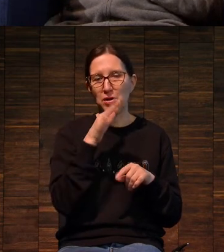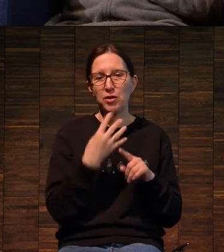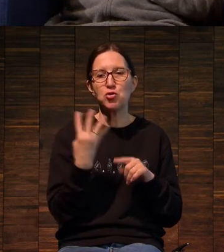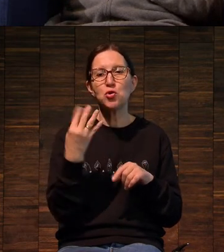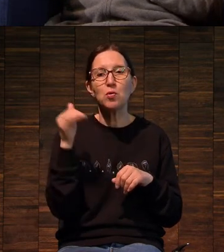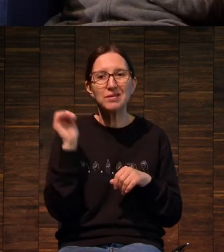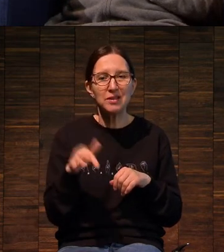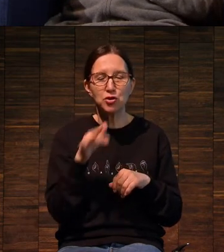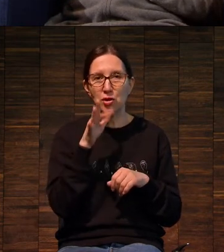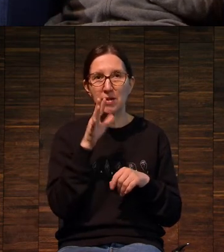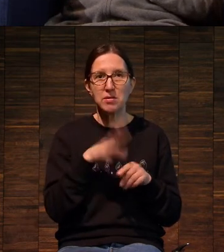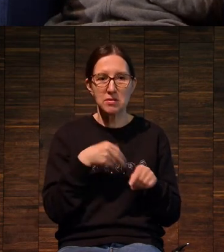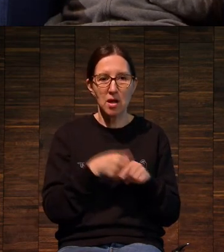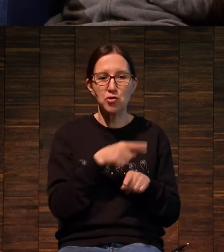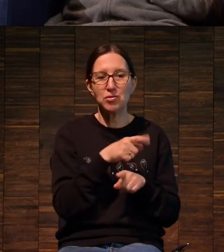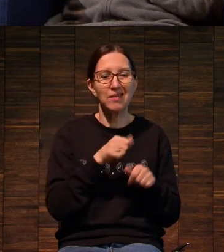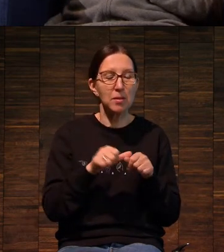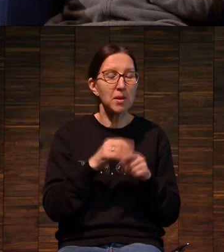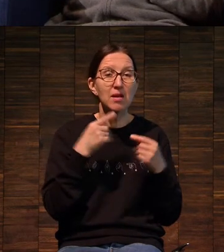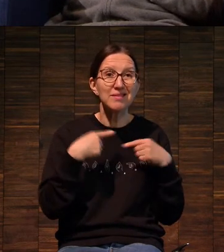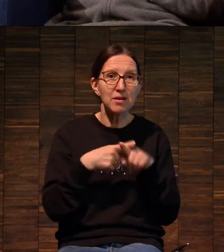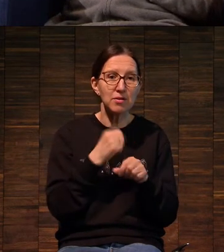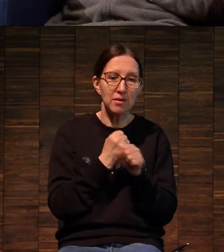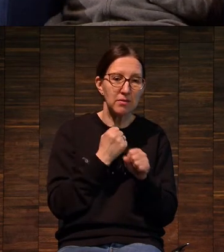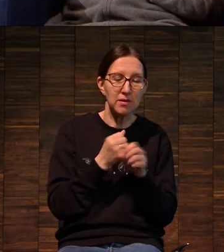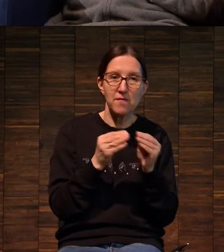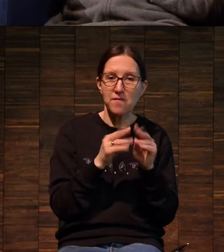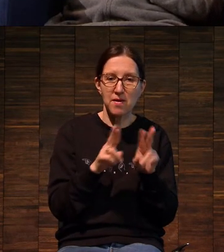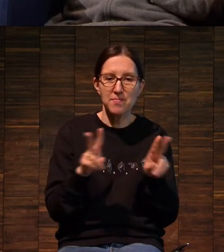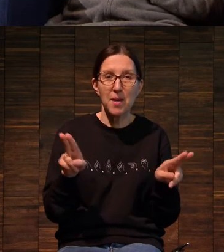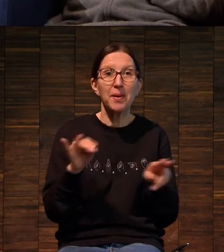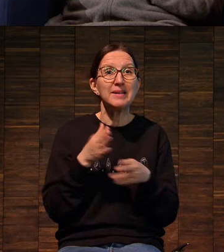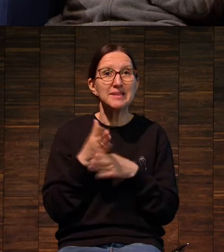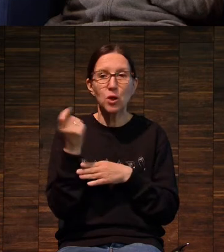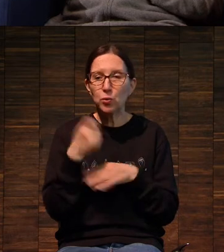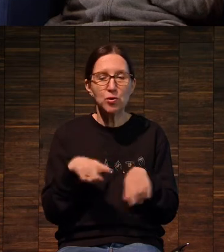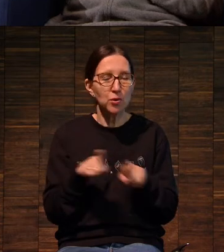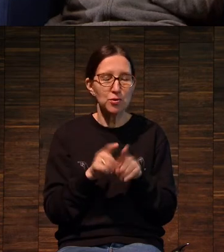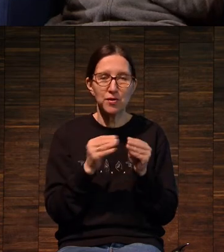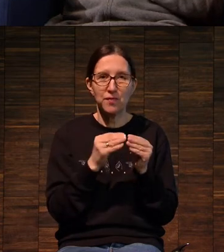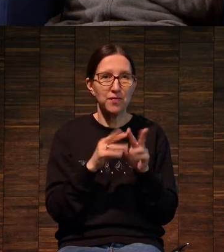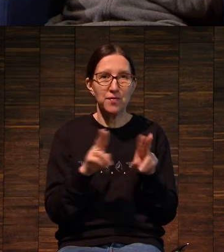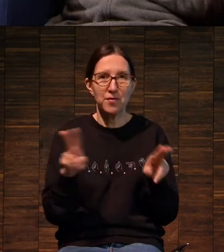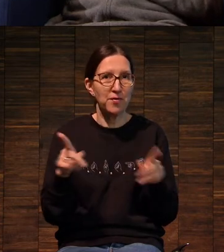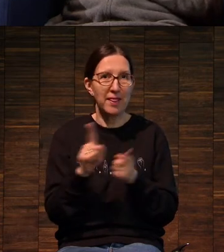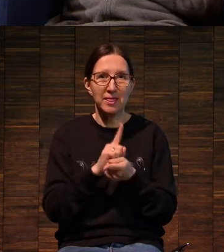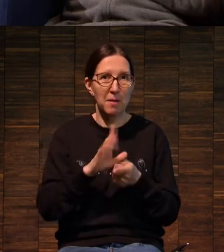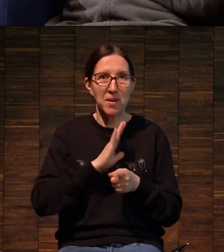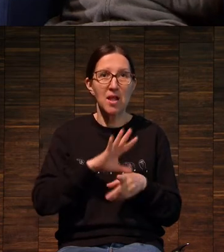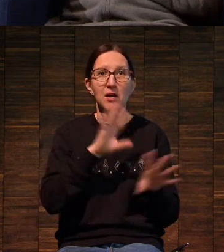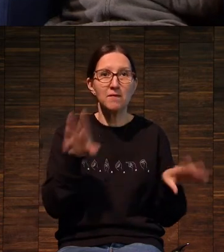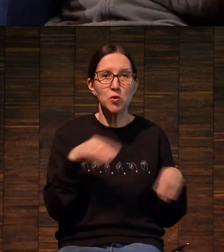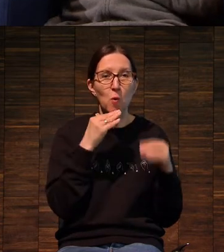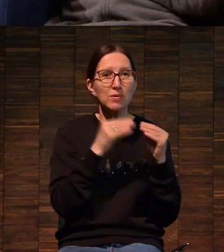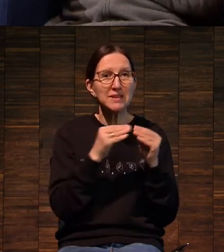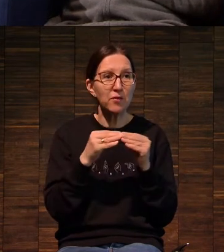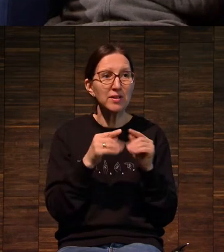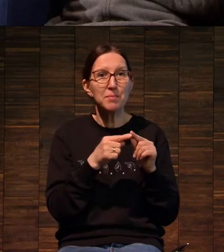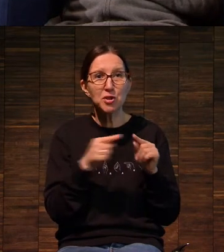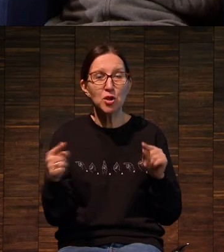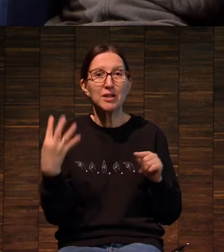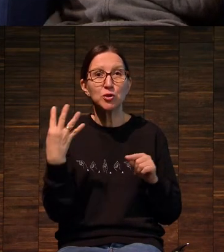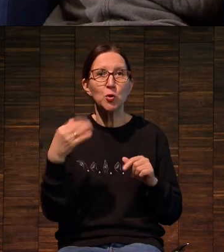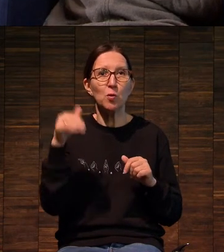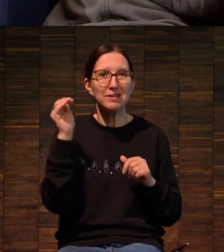четырех тысячелетий. То есть средства производства не менялись, и стиль у художника тоже не менялся. То есть все оставалось на протяжении четырех